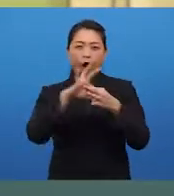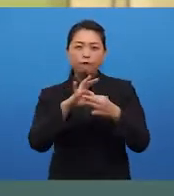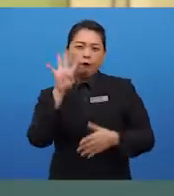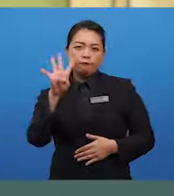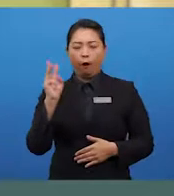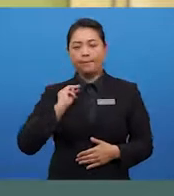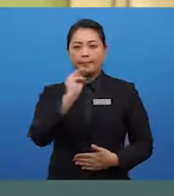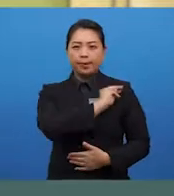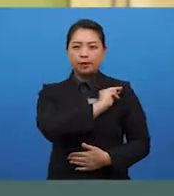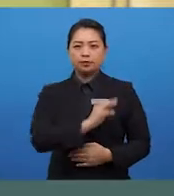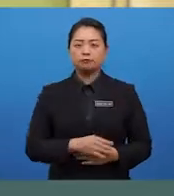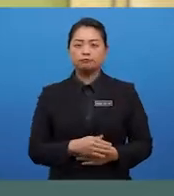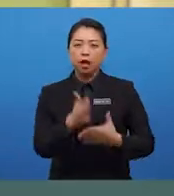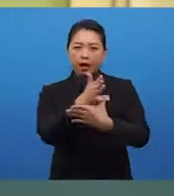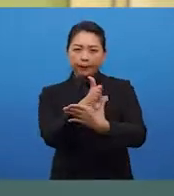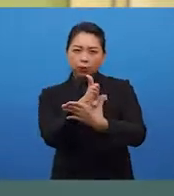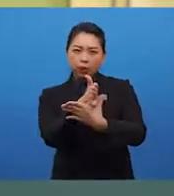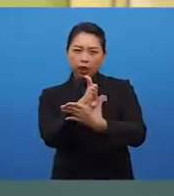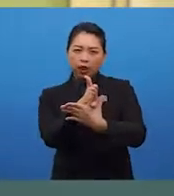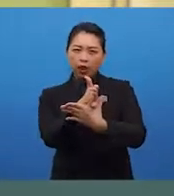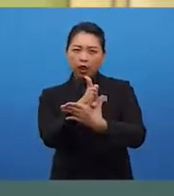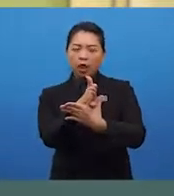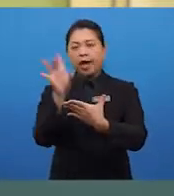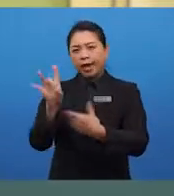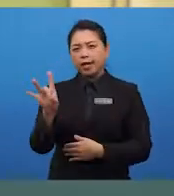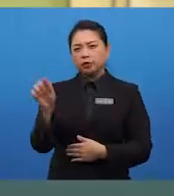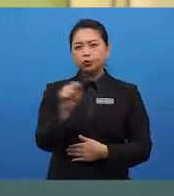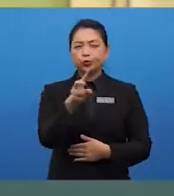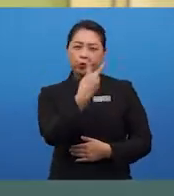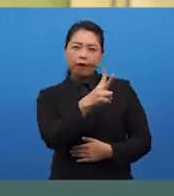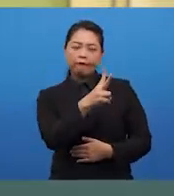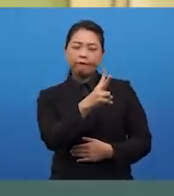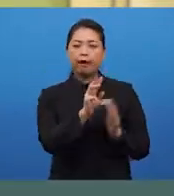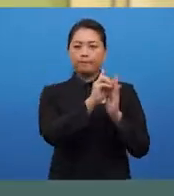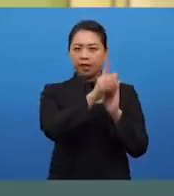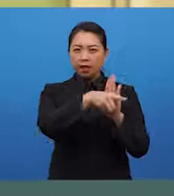members, between 8 to 12 minutes.